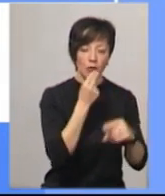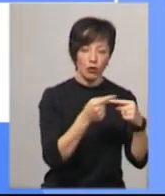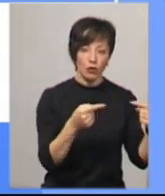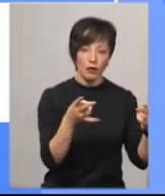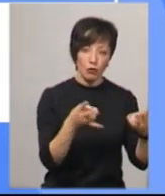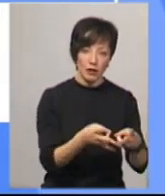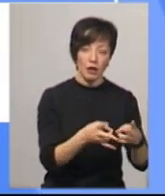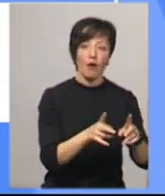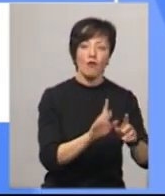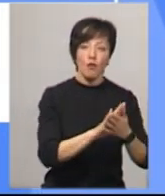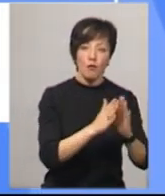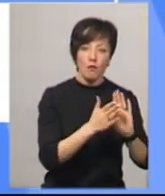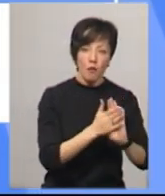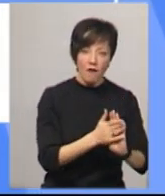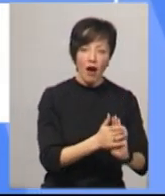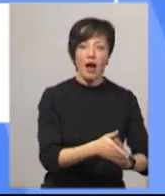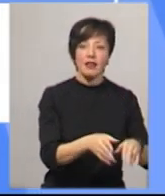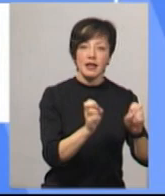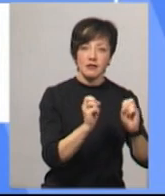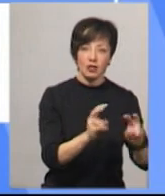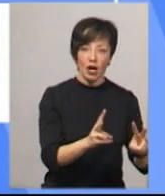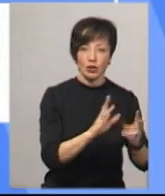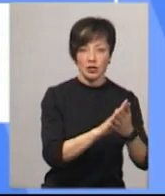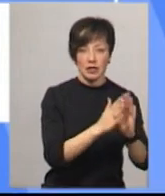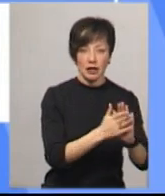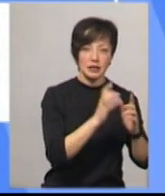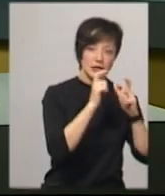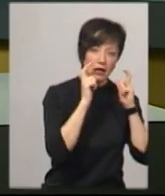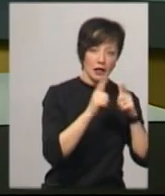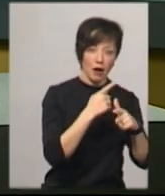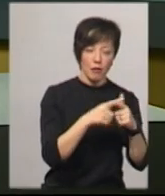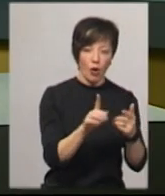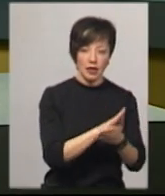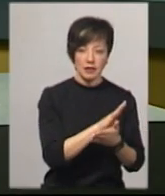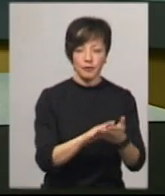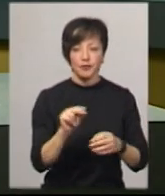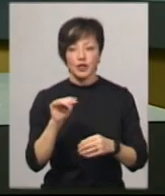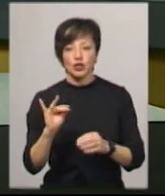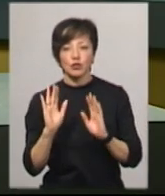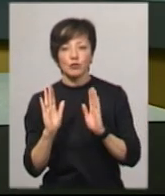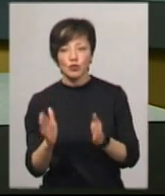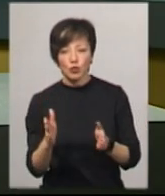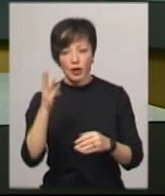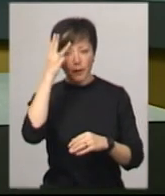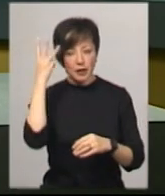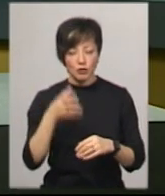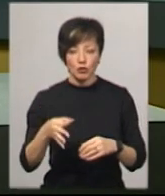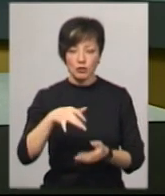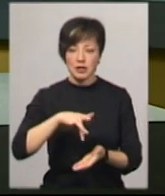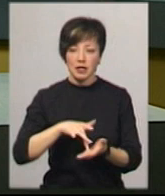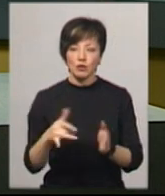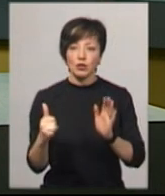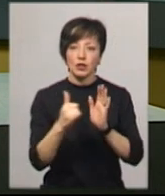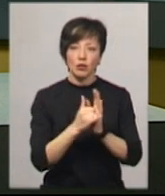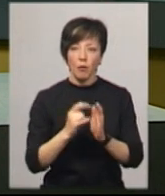в умовах надзвичайного стану, як от антисептики чи маски. Чи будуть на Хмельниччині та в обласному центрі